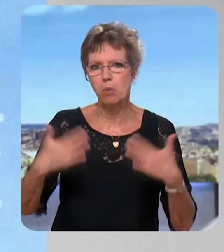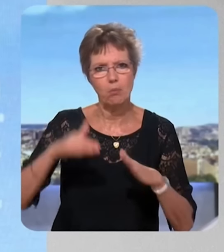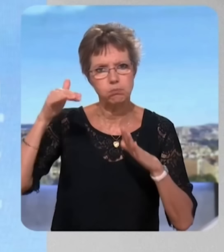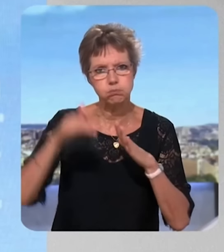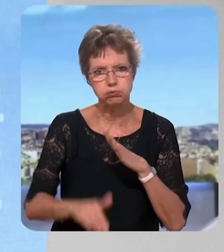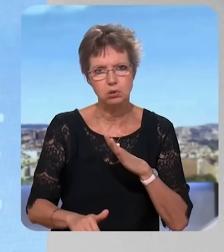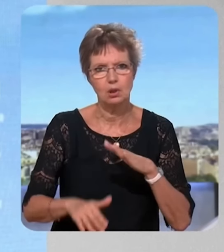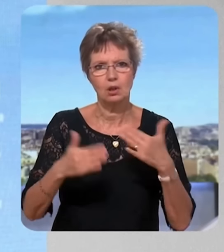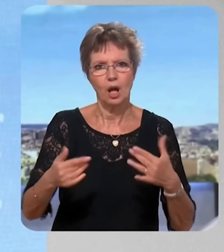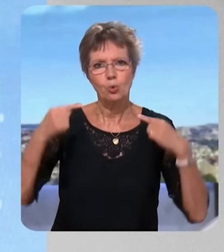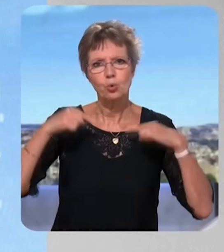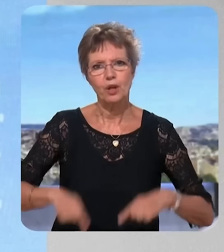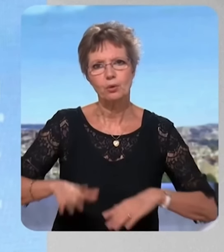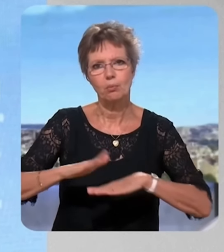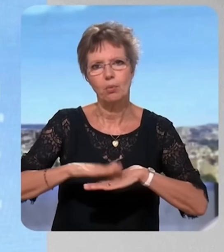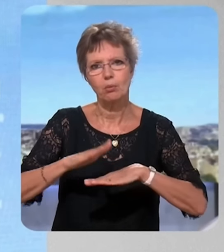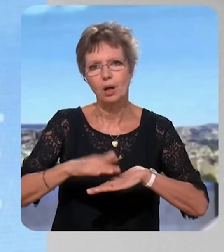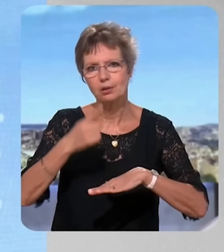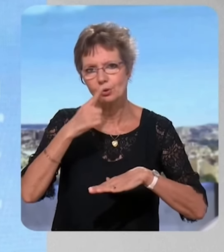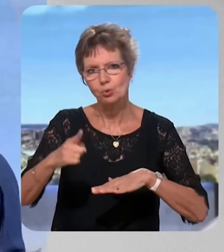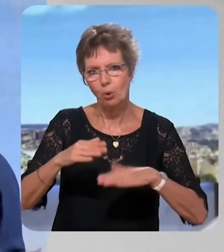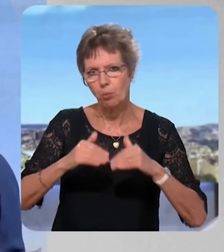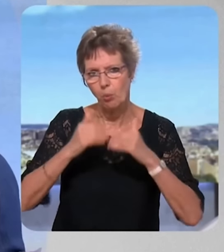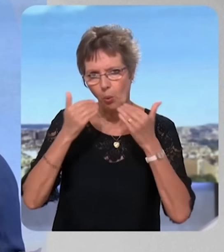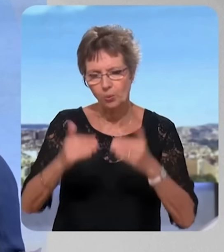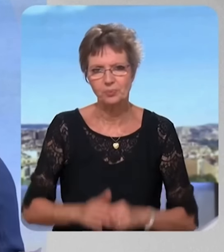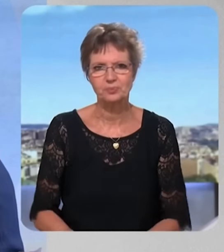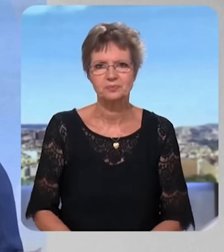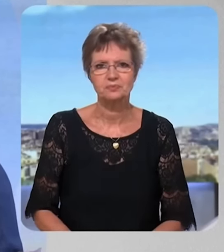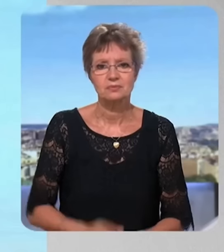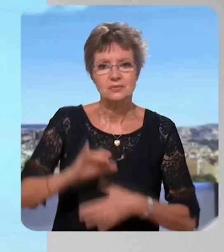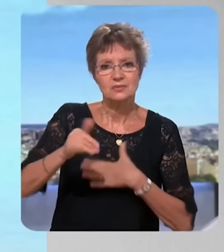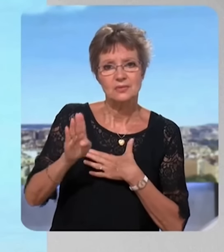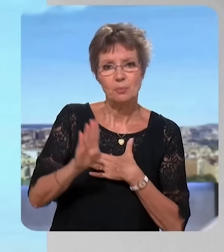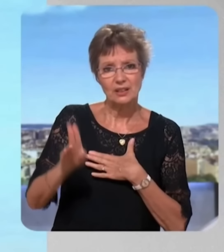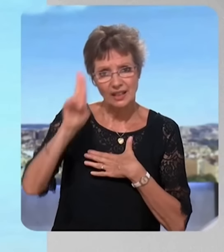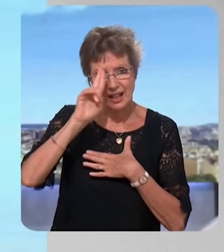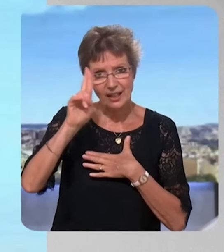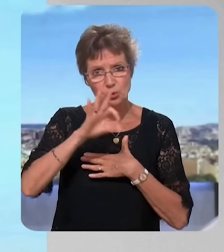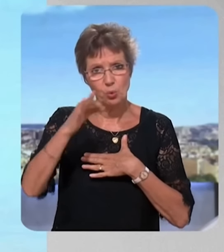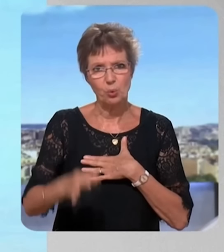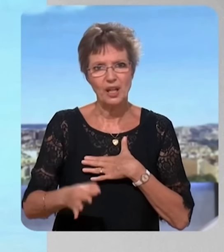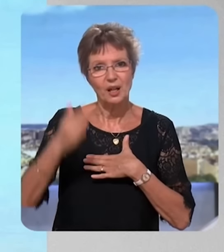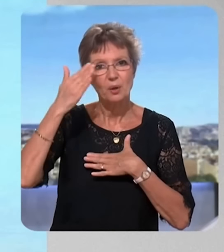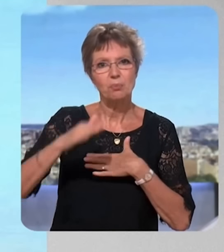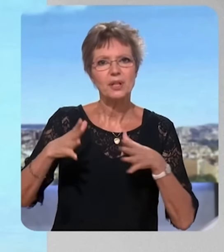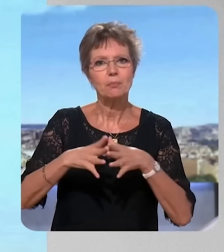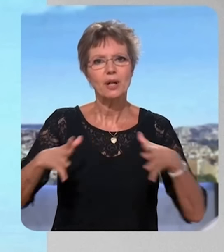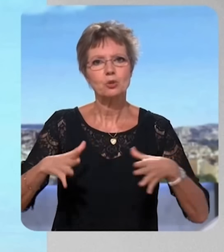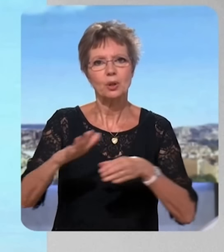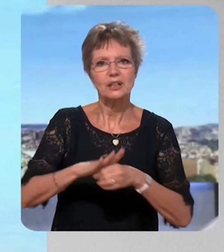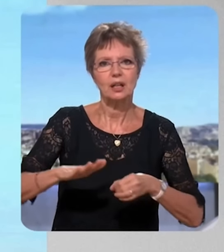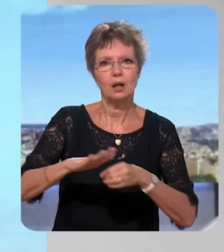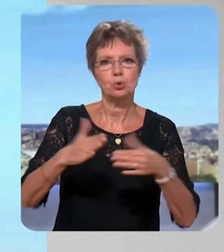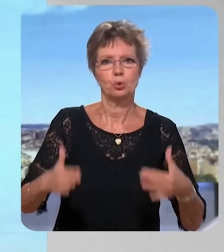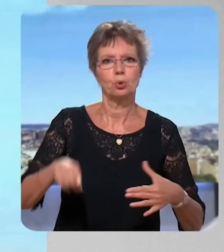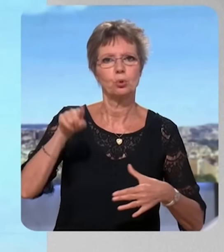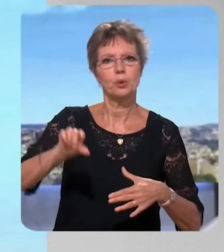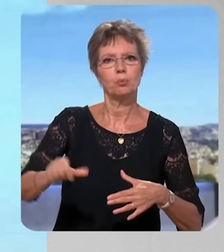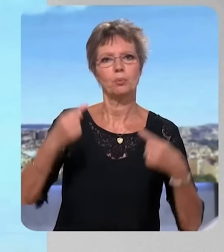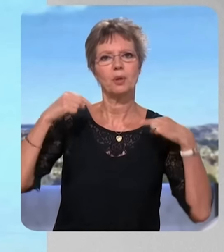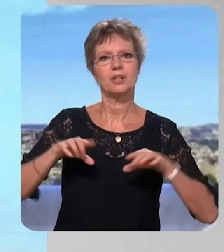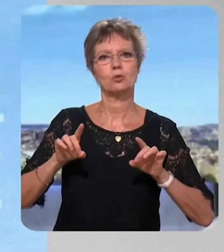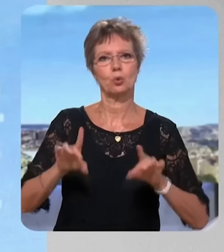gouvernement est quand même largement décrédibilisée. Marion Maréchal, est-ce que Jordan Bardella a raison de dire qu'il n'ira pas à Matignon s'il n'obtient pas et si ses listes n'obtiennent pas une majorité